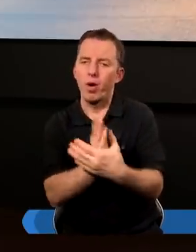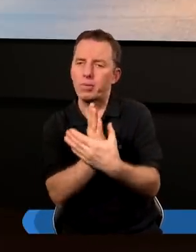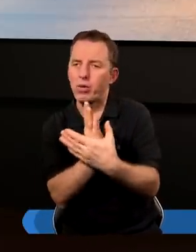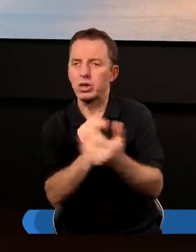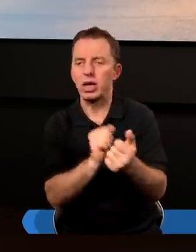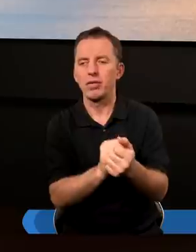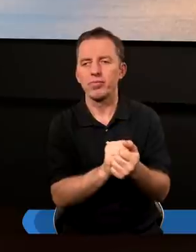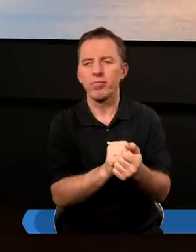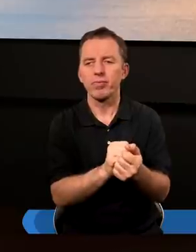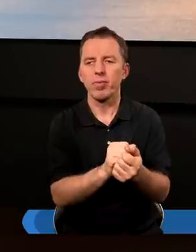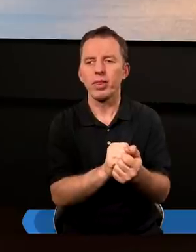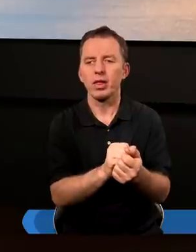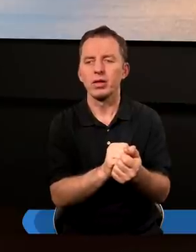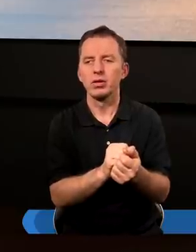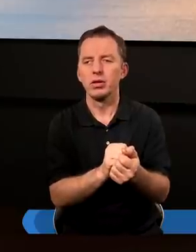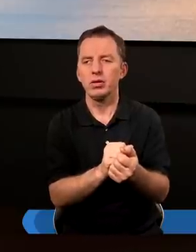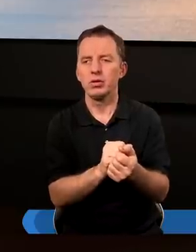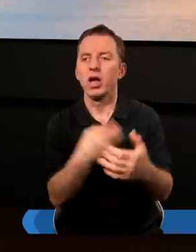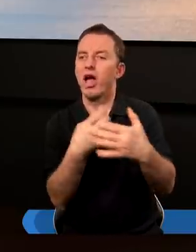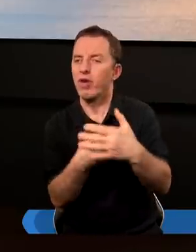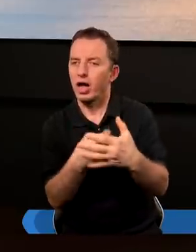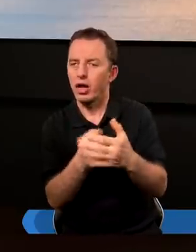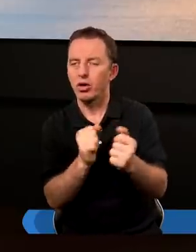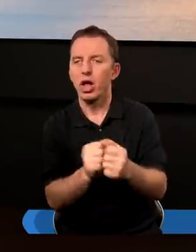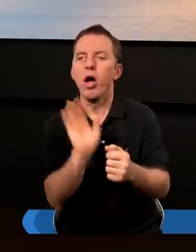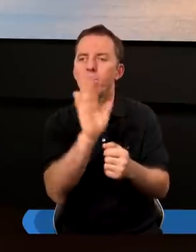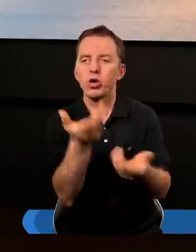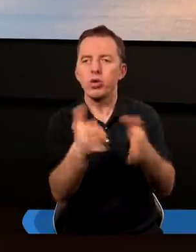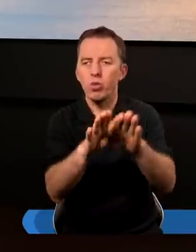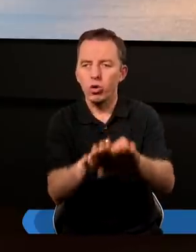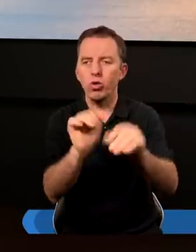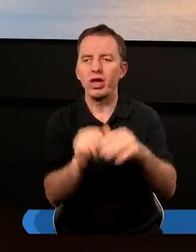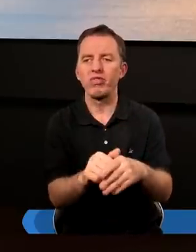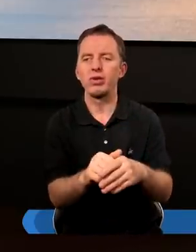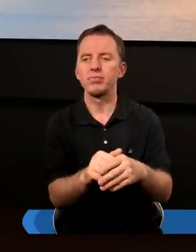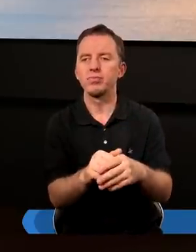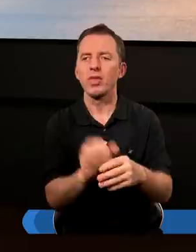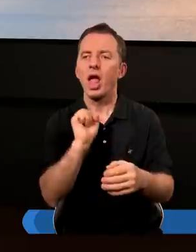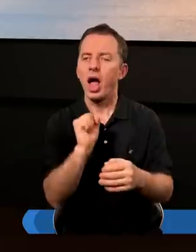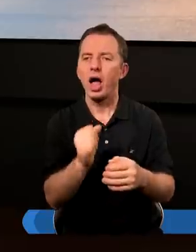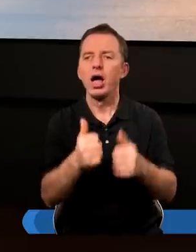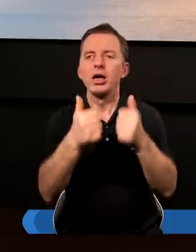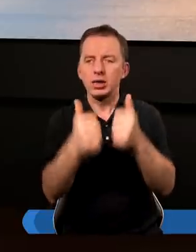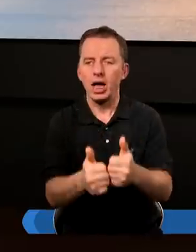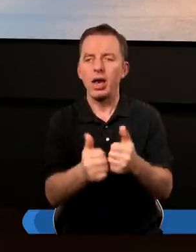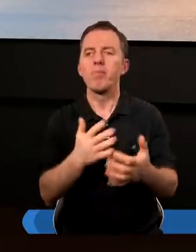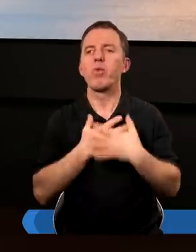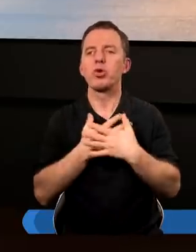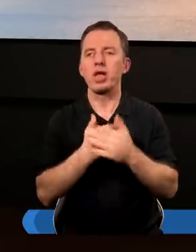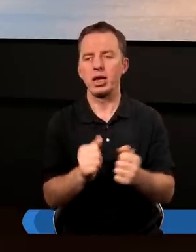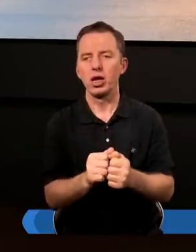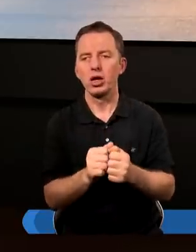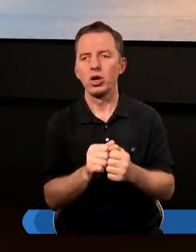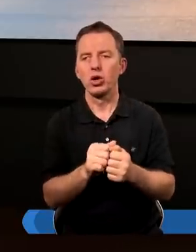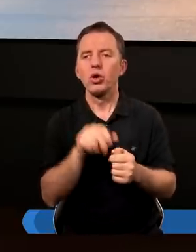pomiędzy Ewangelią, Bożym błogosławieństwem, a stanem posiadania,